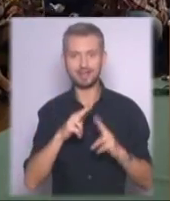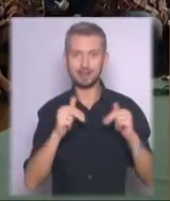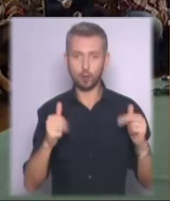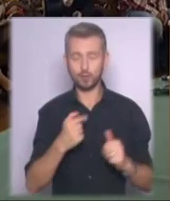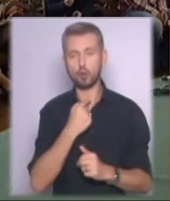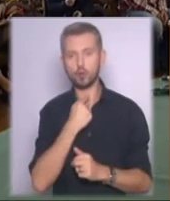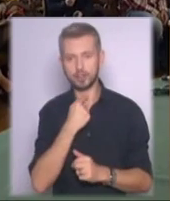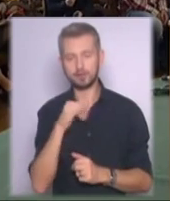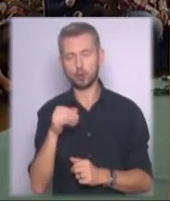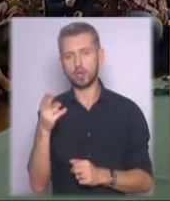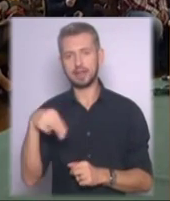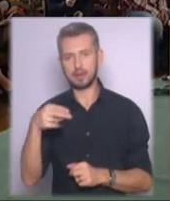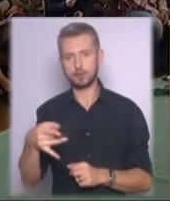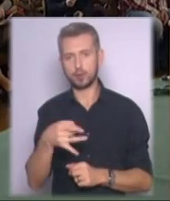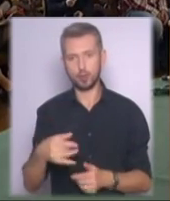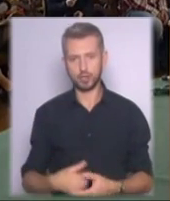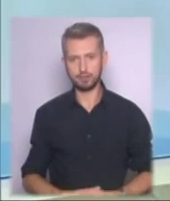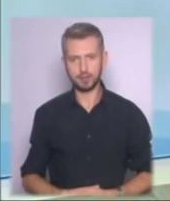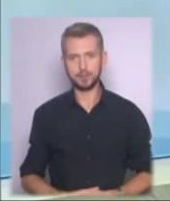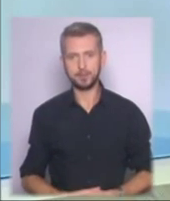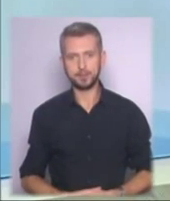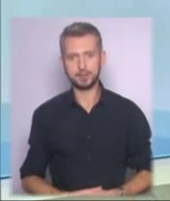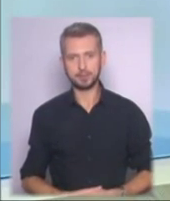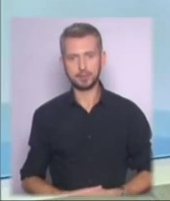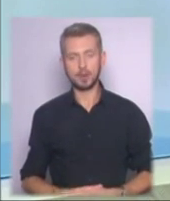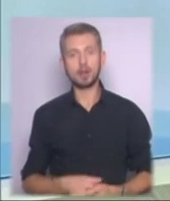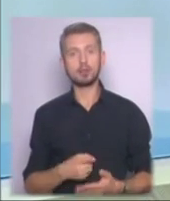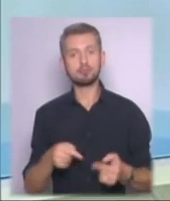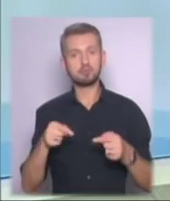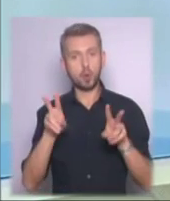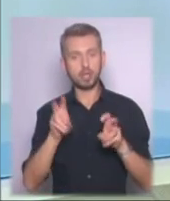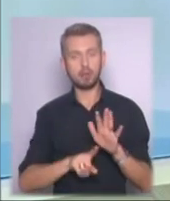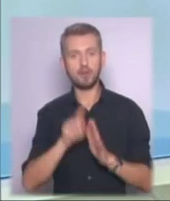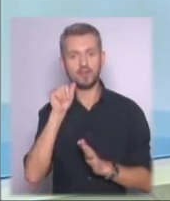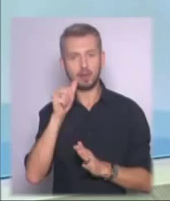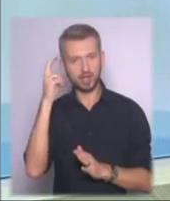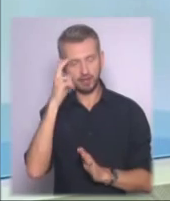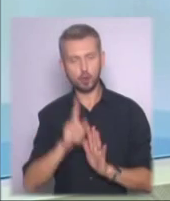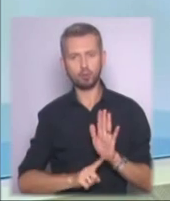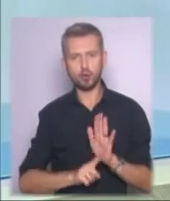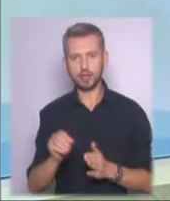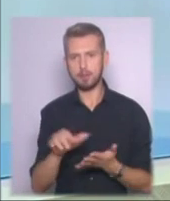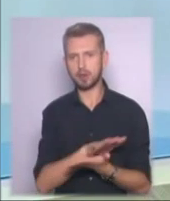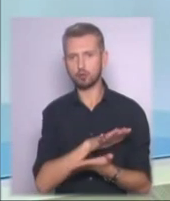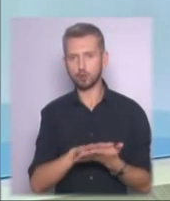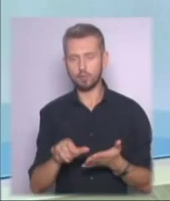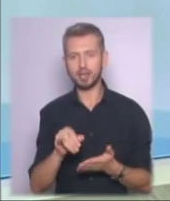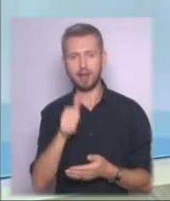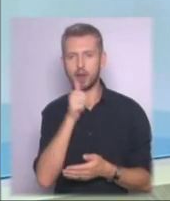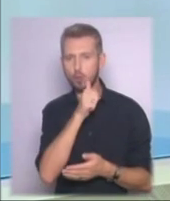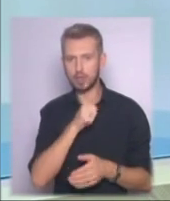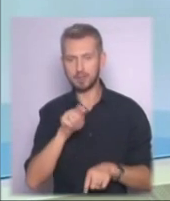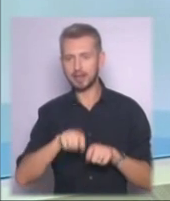Наталія Сарданова, Денис Овсяніков, телеканал «Київ». І до теми. Відзавтра у столиці розпочнеться безкоштовне та анонімне